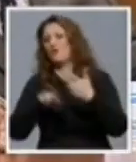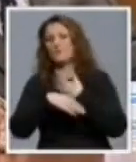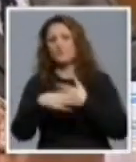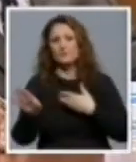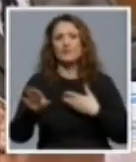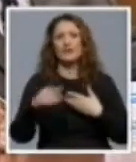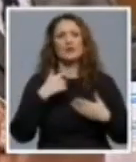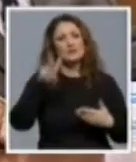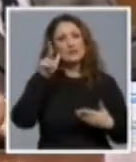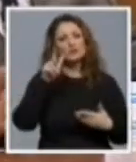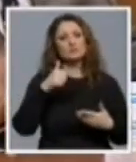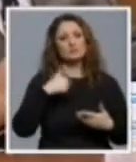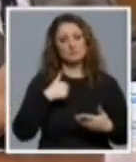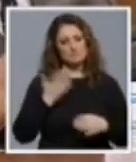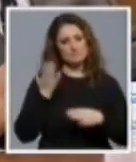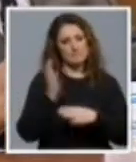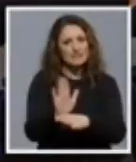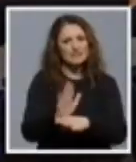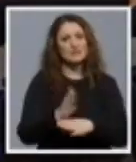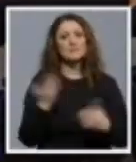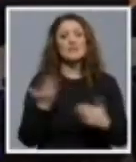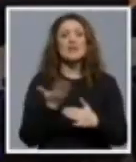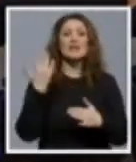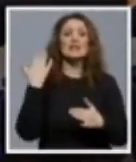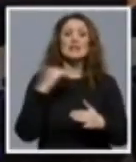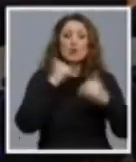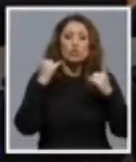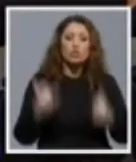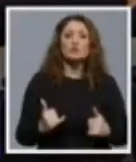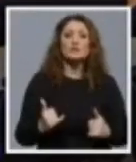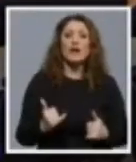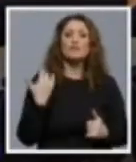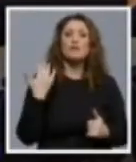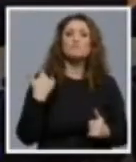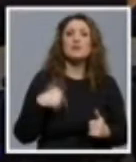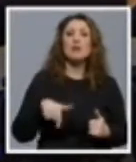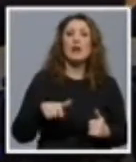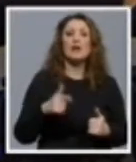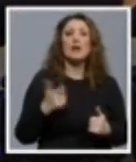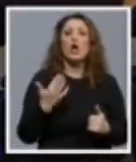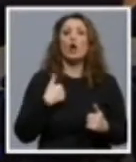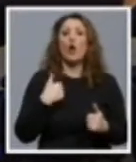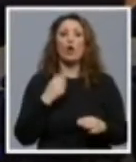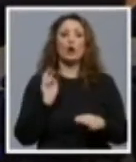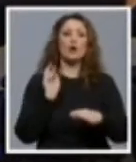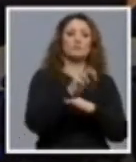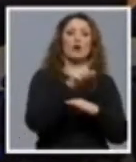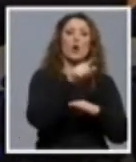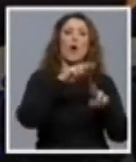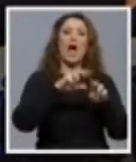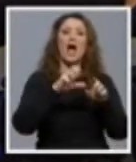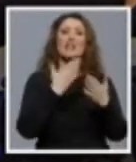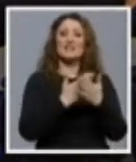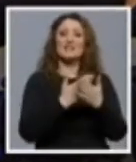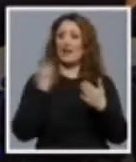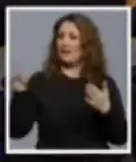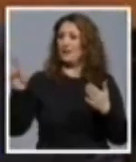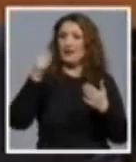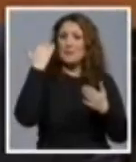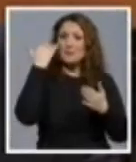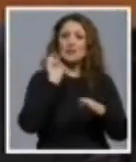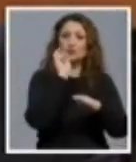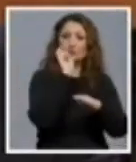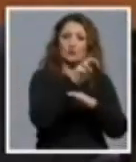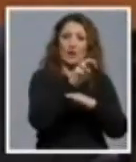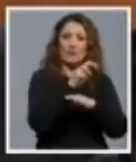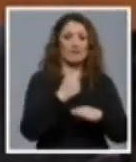imamo se mogućnosti predstaviti gdje smo dosad bili mi koji sjedimo za ovim stolom ovdje, koliko nas je bilo u tom HDZ-u koje ga kritiziramo. Ja nisam, recimo, bio nigdje.